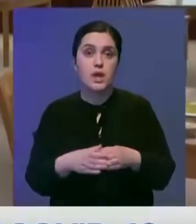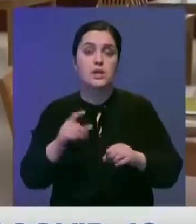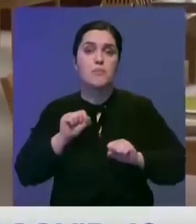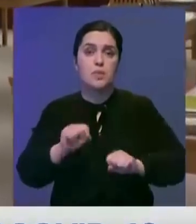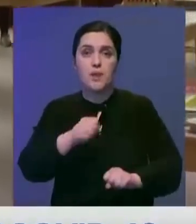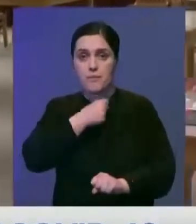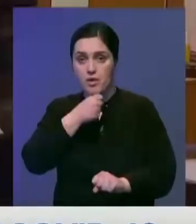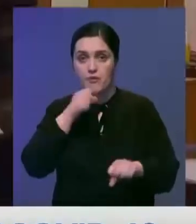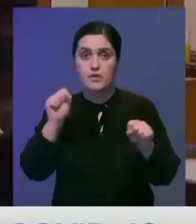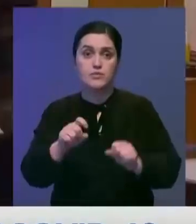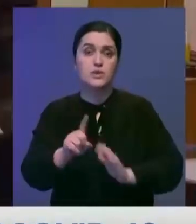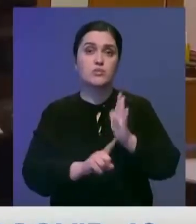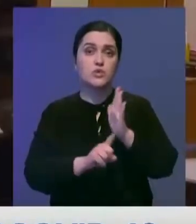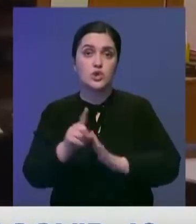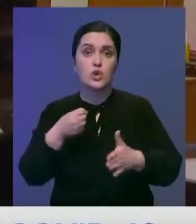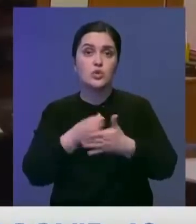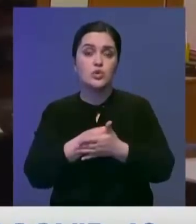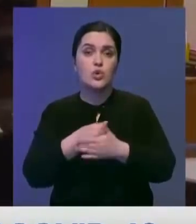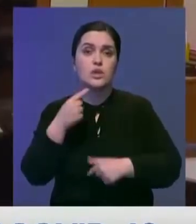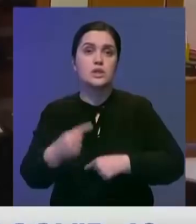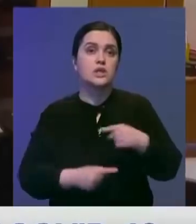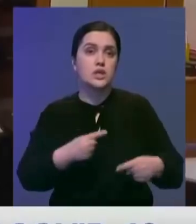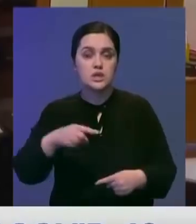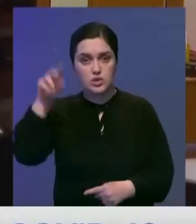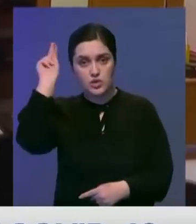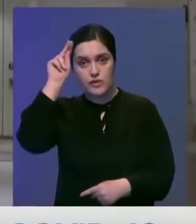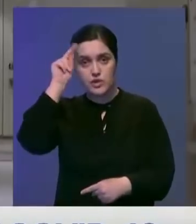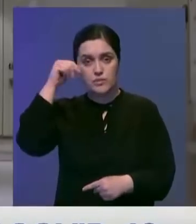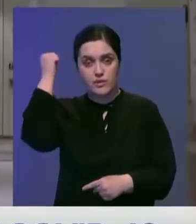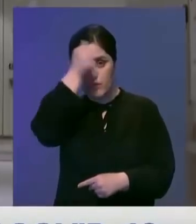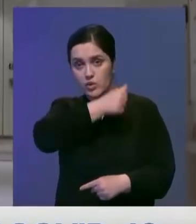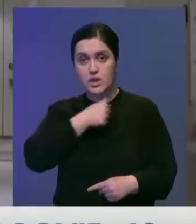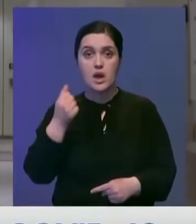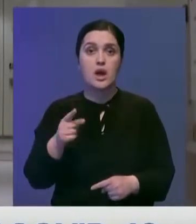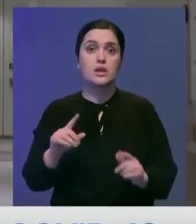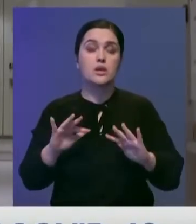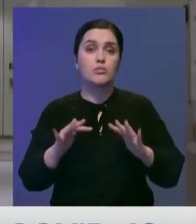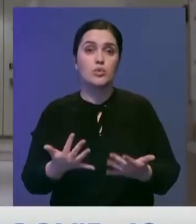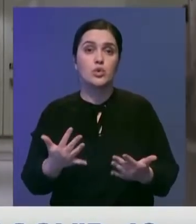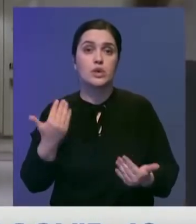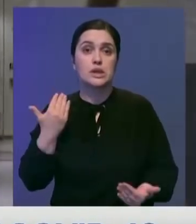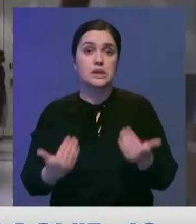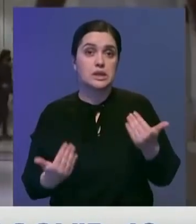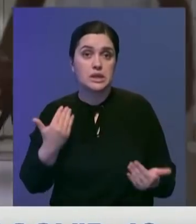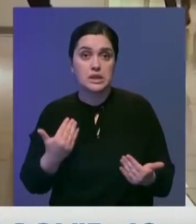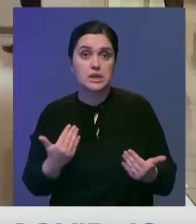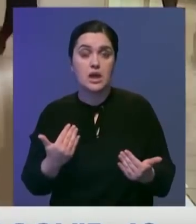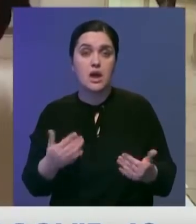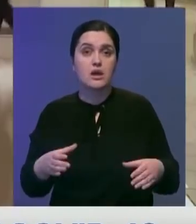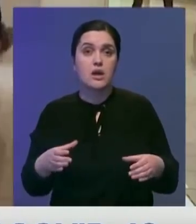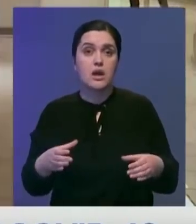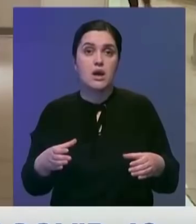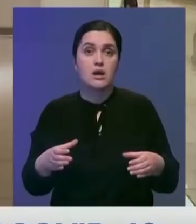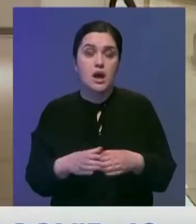компании, иммунизация подростков, возможно, начнется до начала следующего учебного года. Однако это произойдет только если